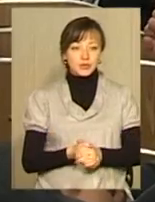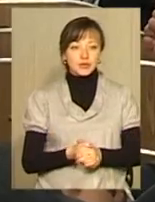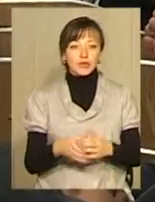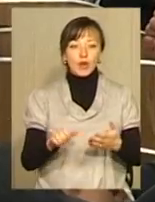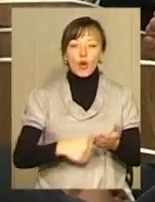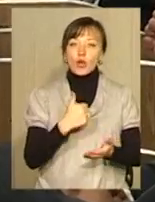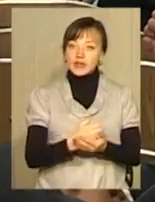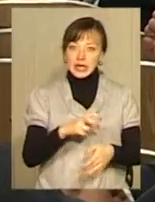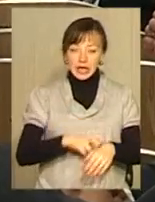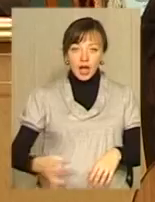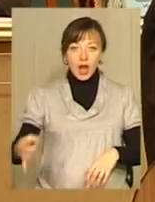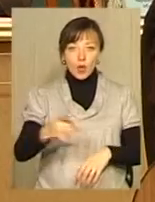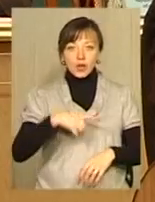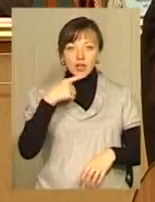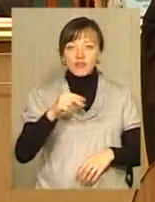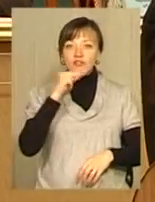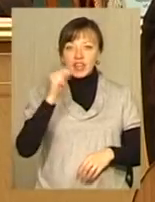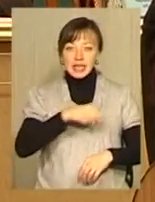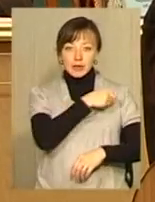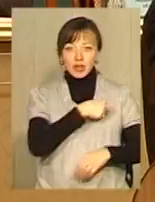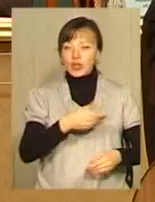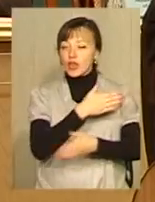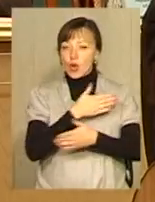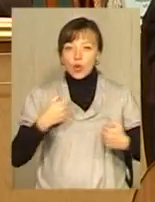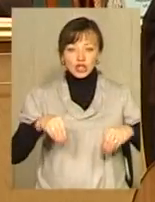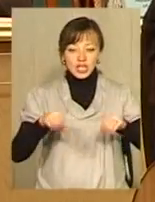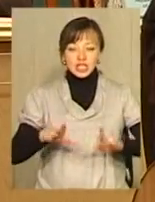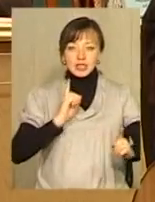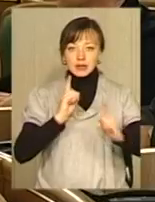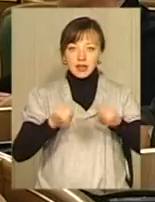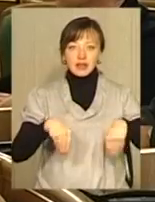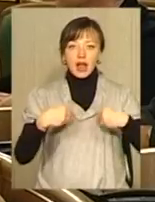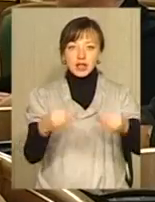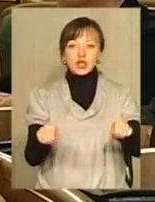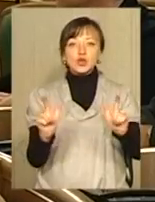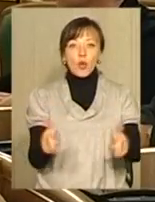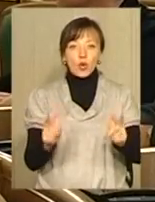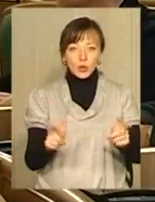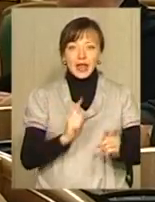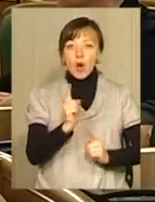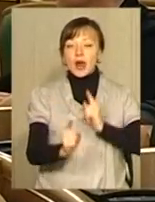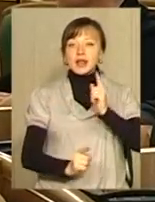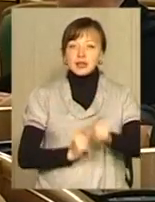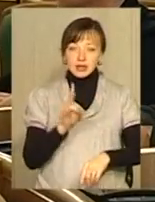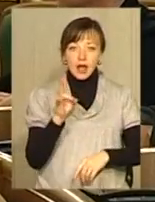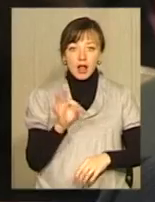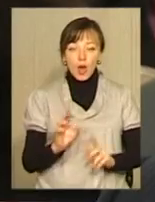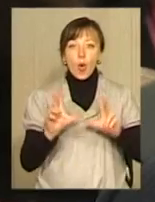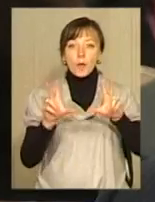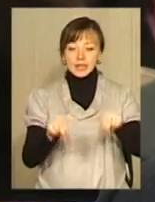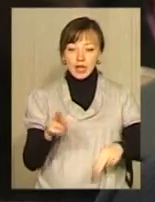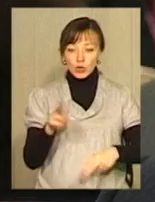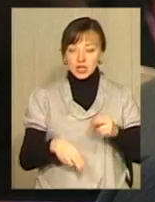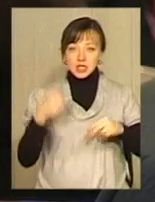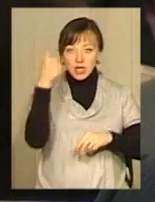лікар району каже, усьому винні депутати, бо не хочуть рішенням сесії дати згоду на реорганізацію лікарні. Але обіцяє, до кінця цього року